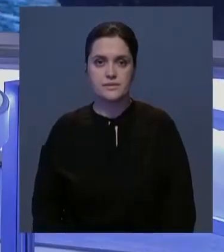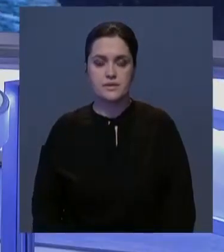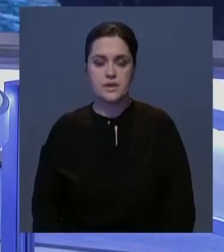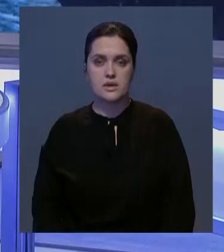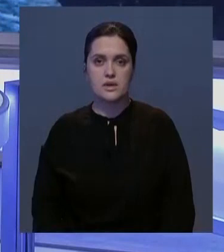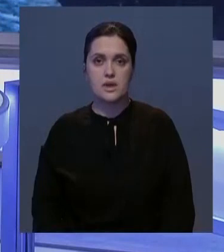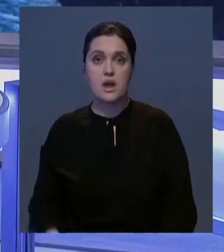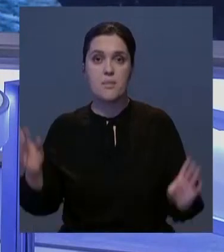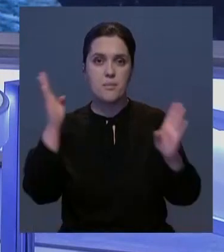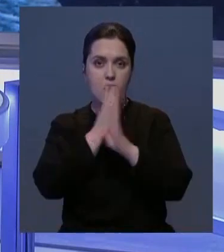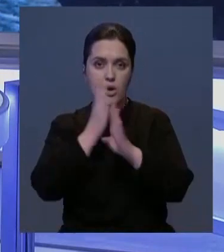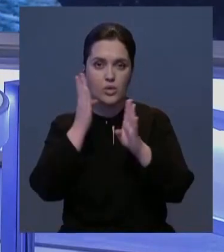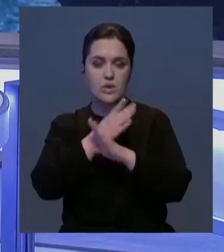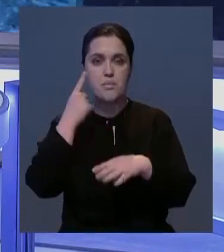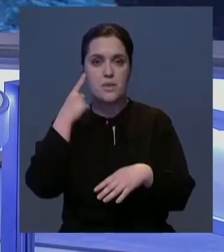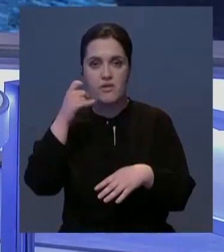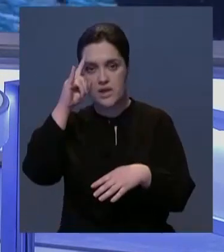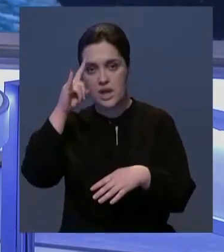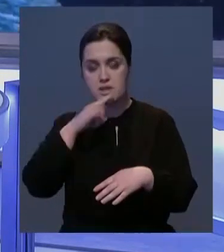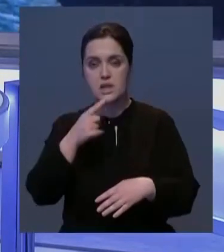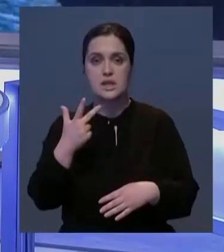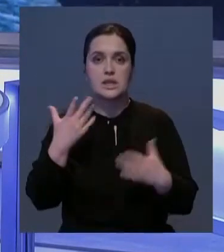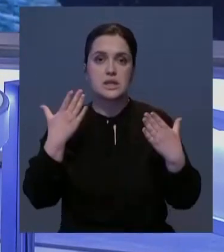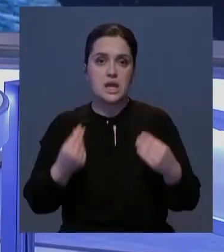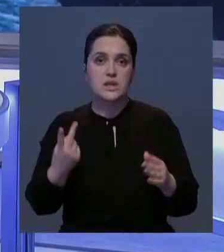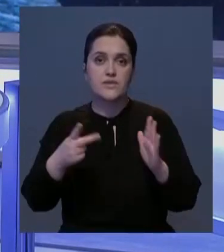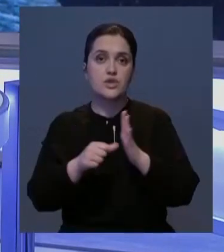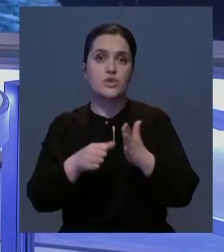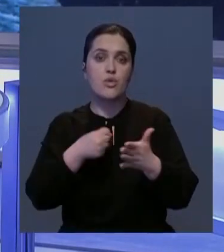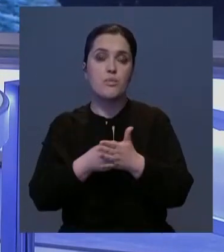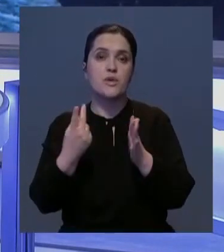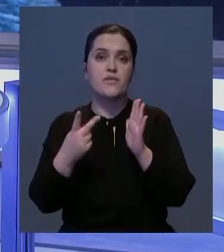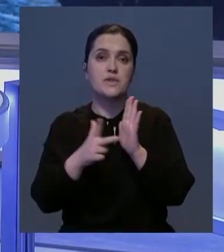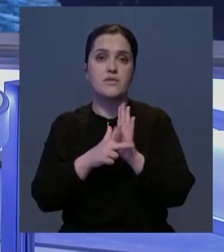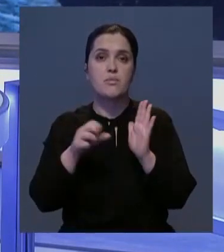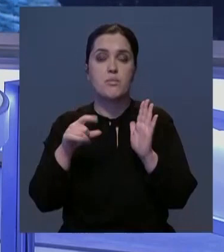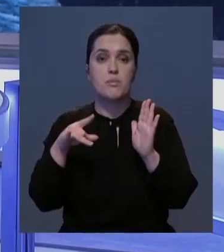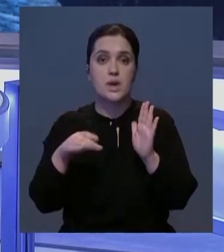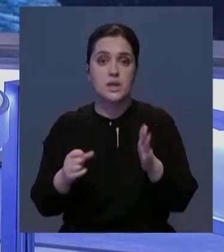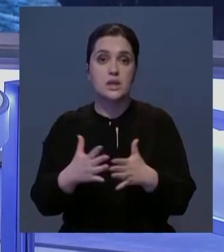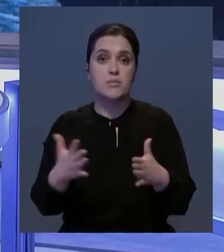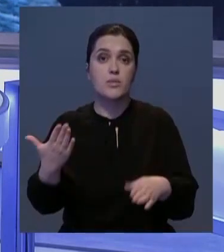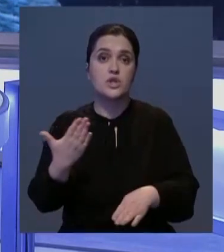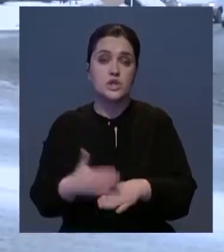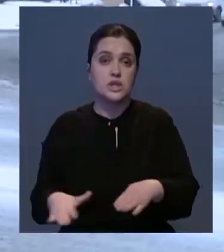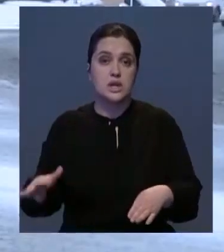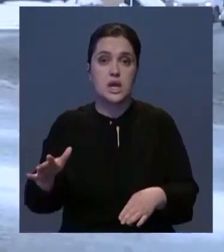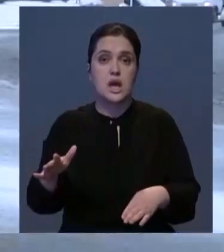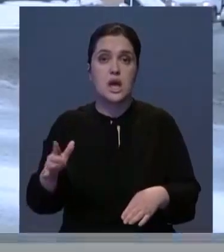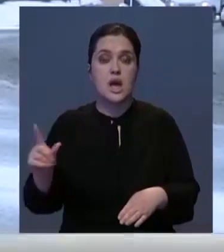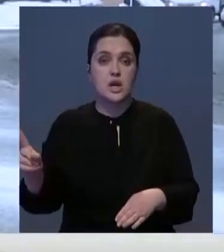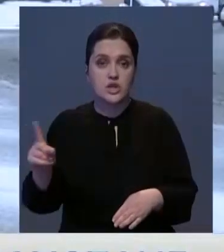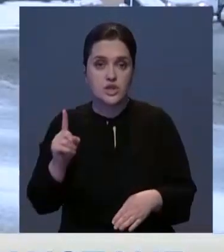Между тем, неустойчивую погоду прогнозируют в Казахстане в ближайшие три дня. С 26 по 28 марта на большей части